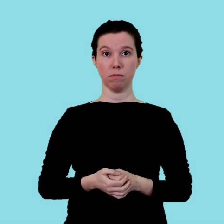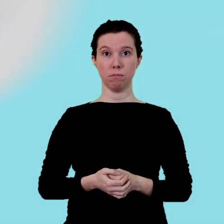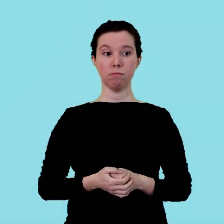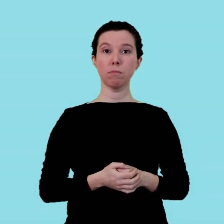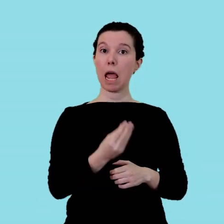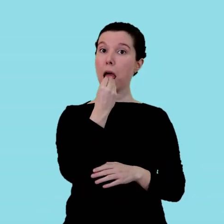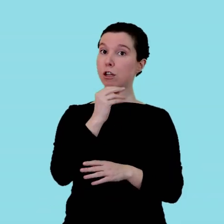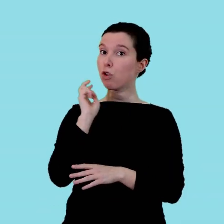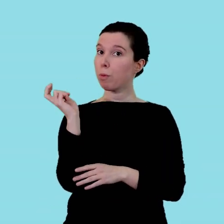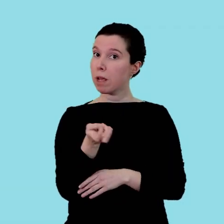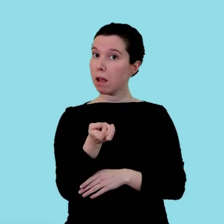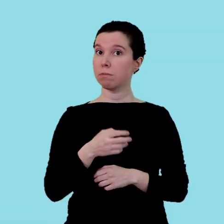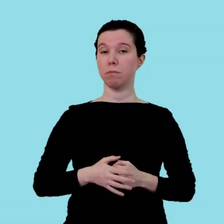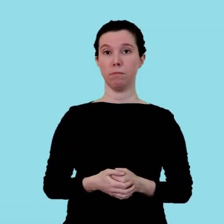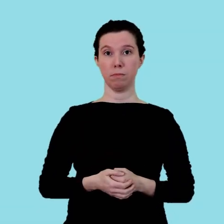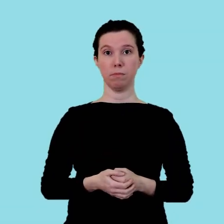la gastronomia,